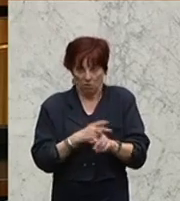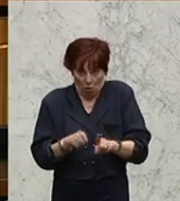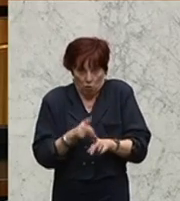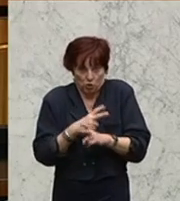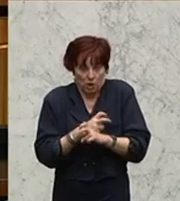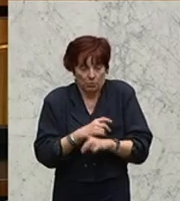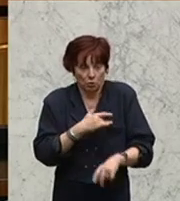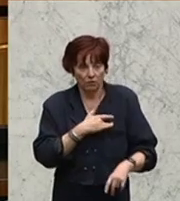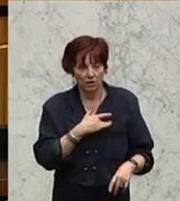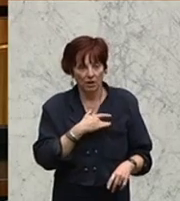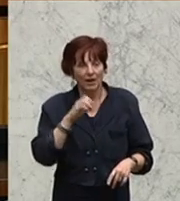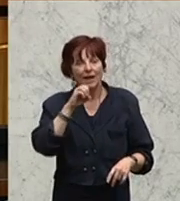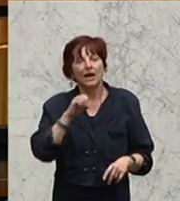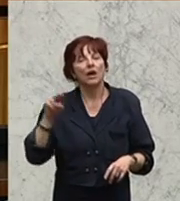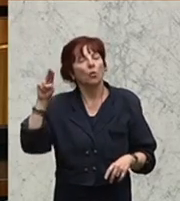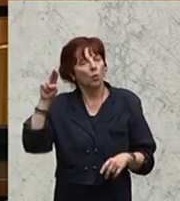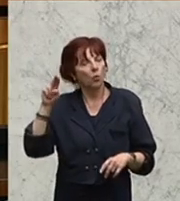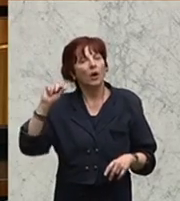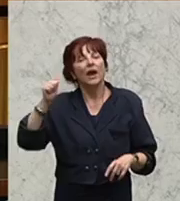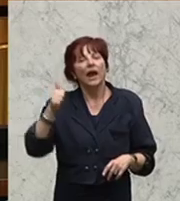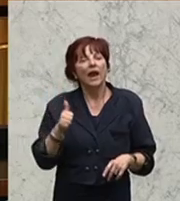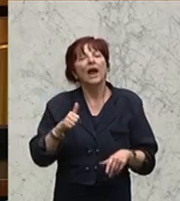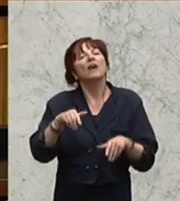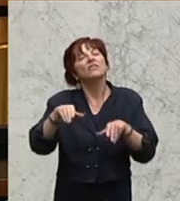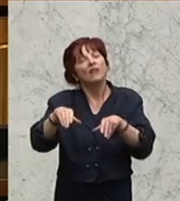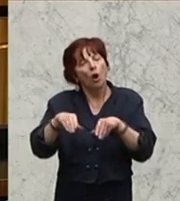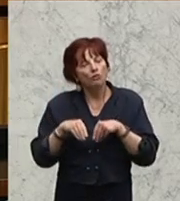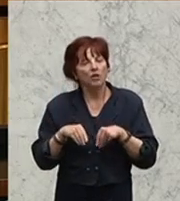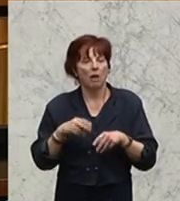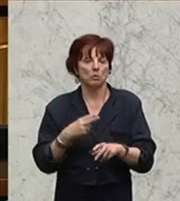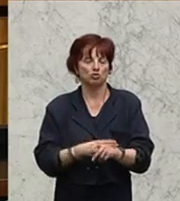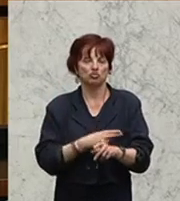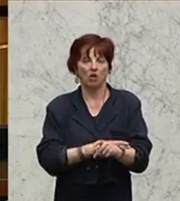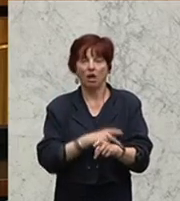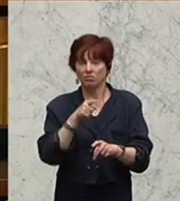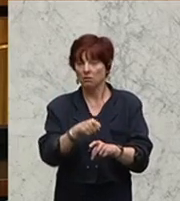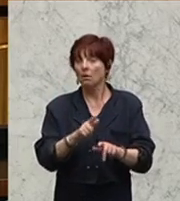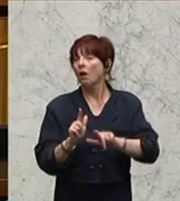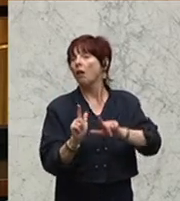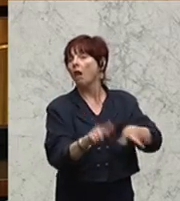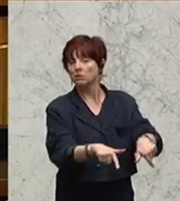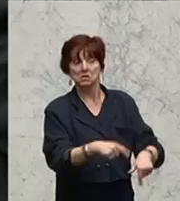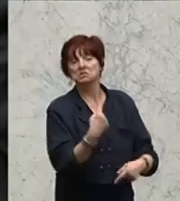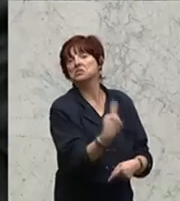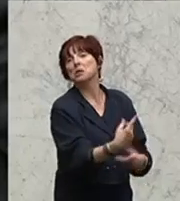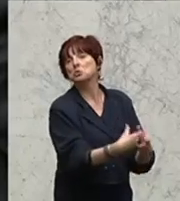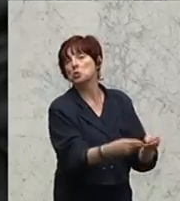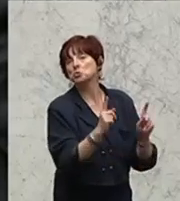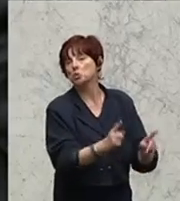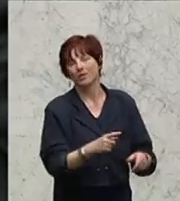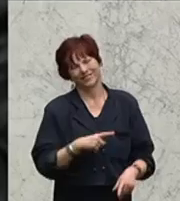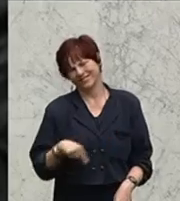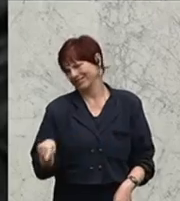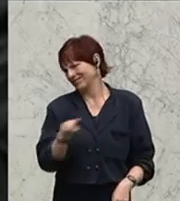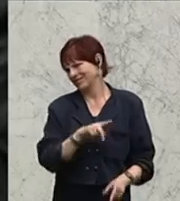Europäische Union die Erstaufnahmestaaten mit diesem Problem und mit dieser Herausforderung nicht alleine lassen, meine Damen und